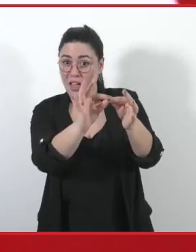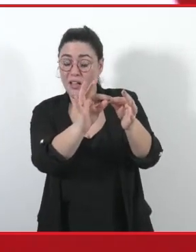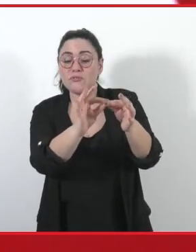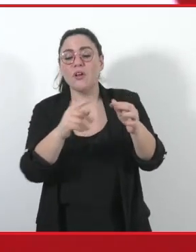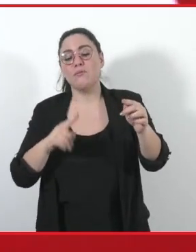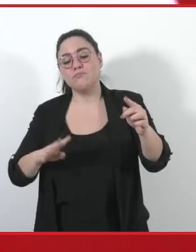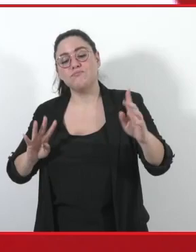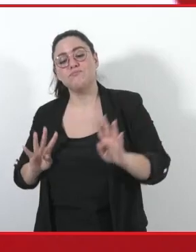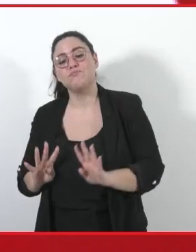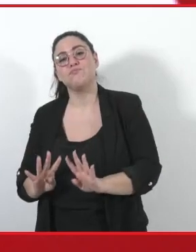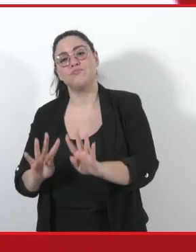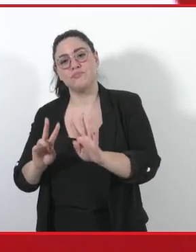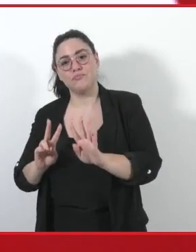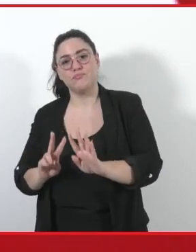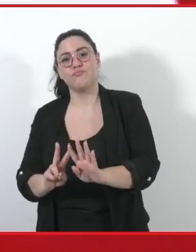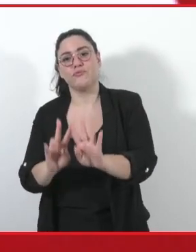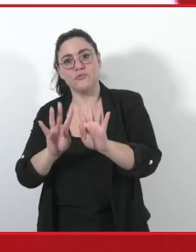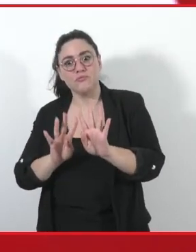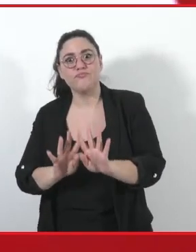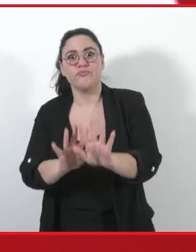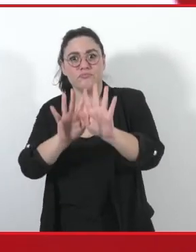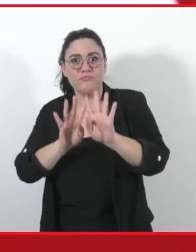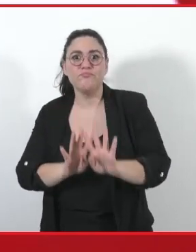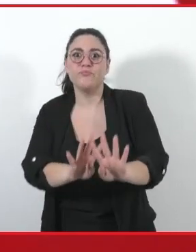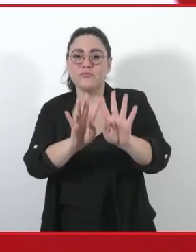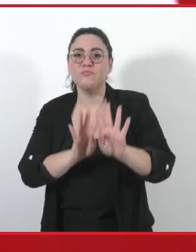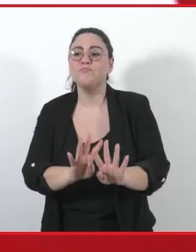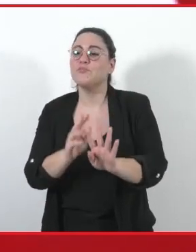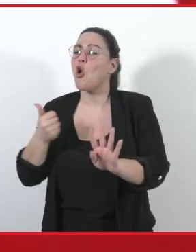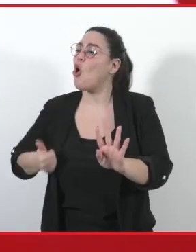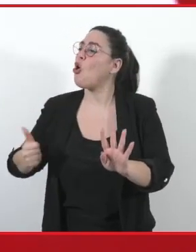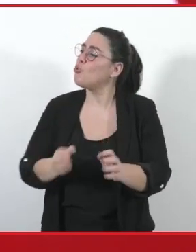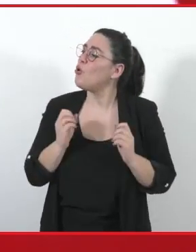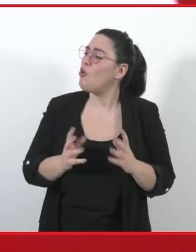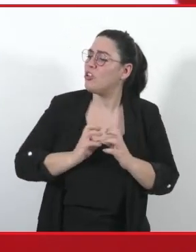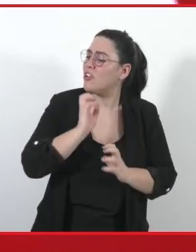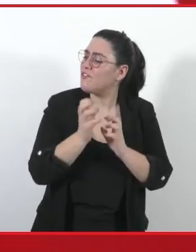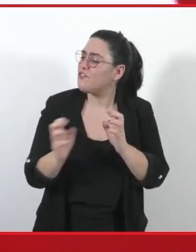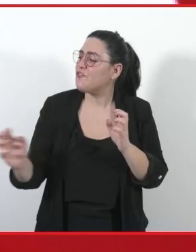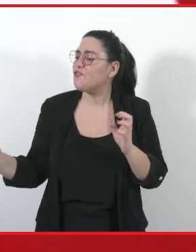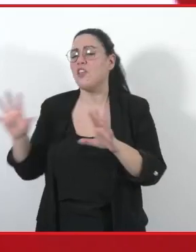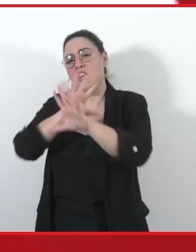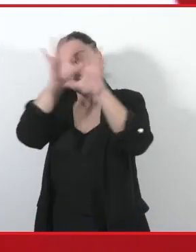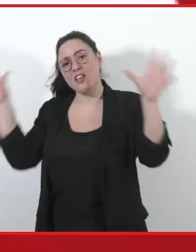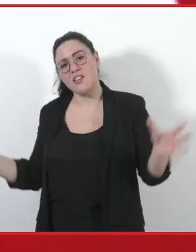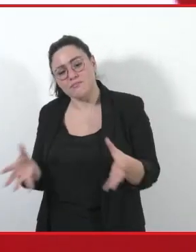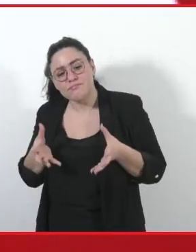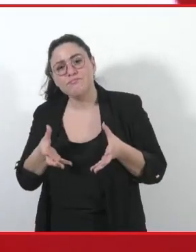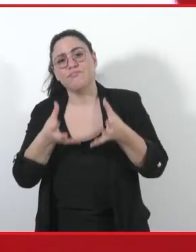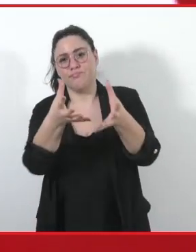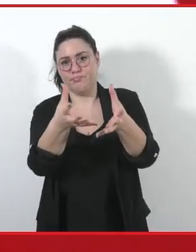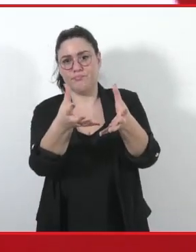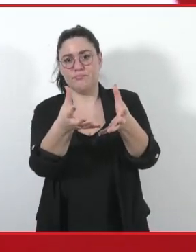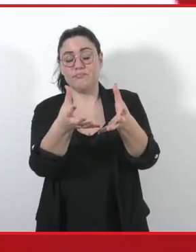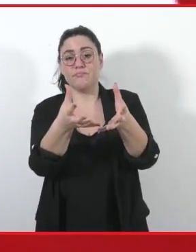e la moltiplicazione di volontà diverse e non già il frutto uniforme dell'imposizione di una volontà sulle altre. Ecco, io